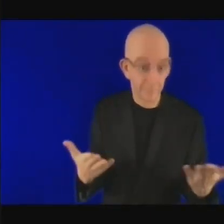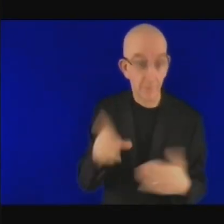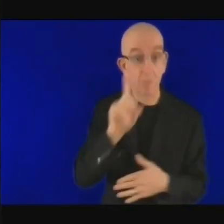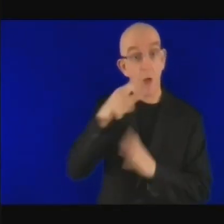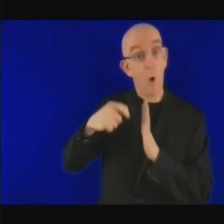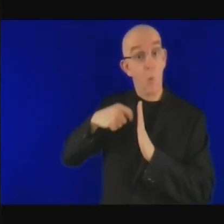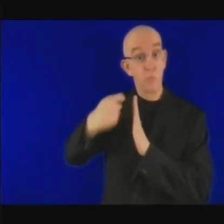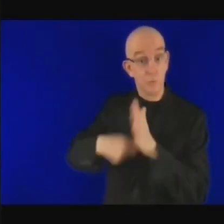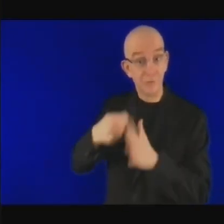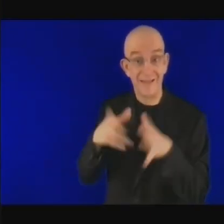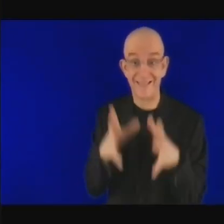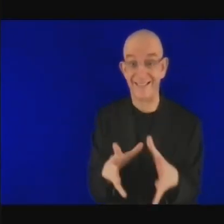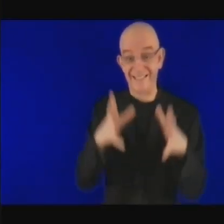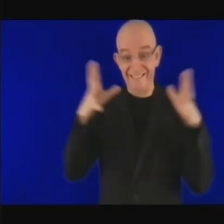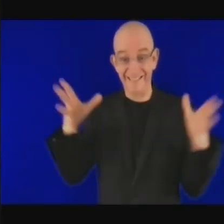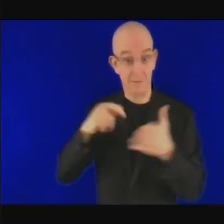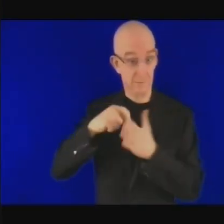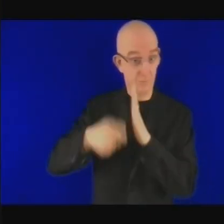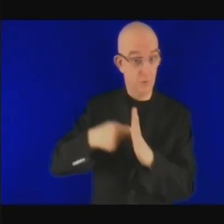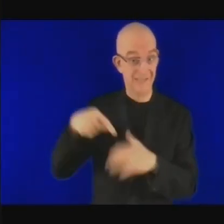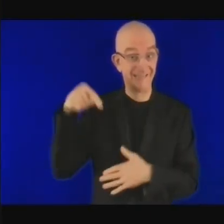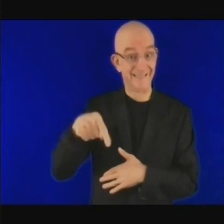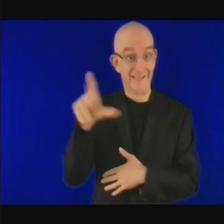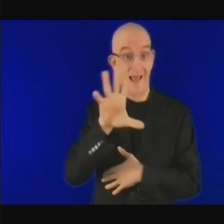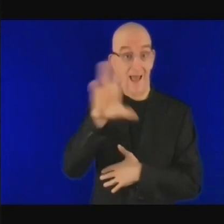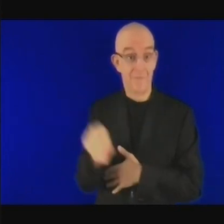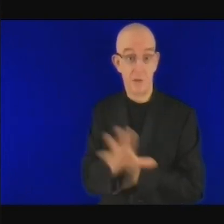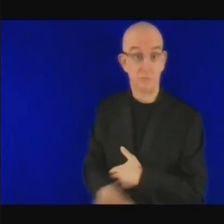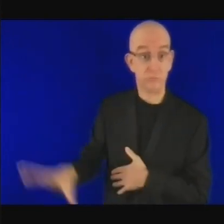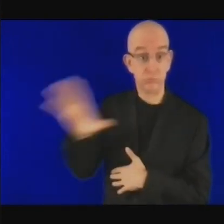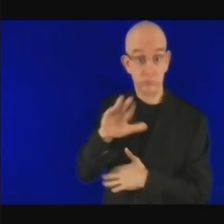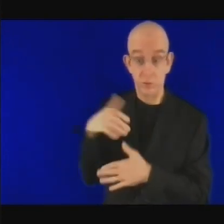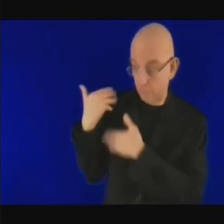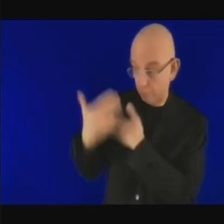'électricité donc ça prend beaucoup trop de temps